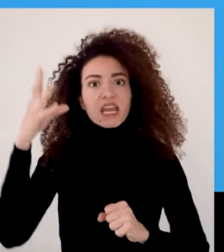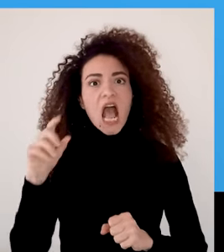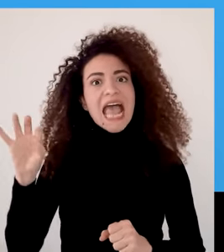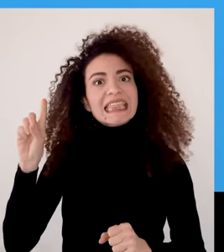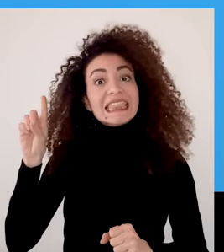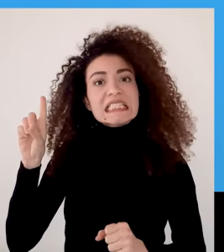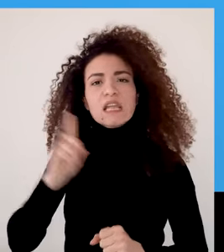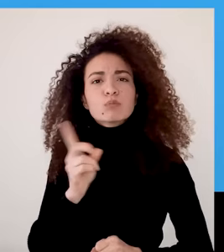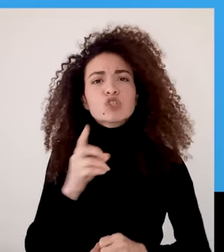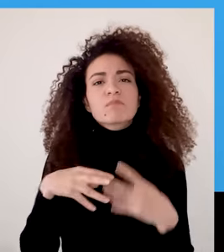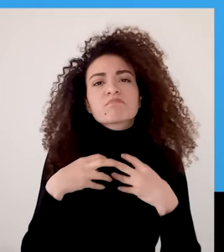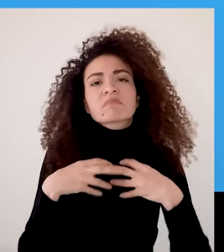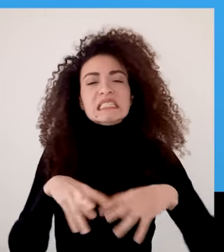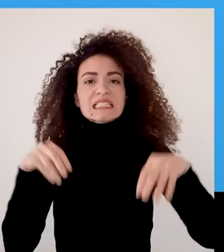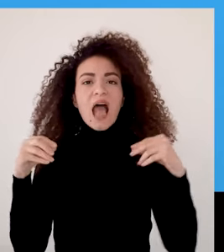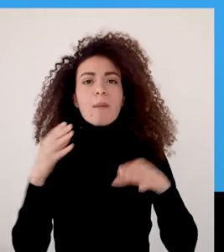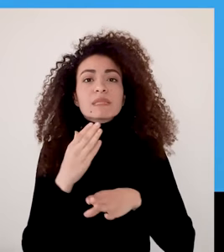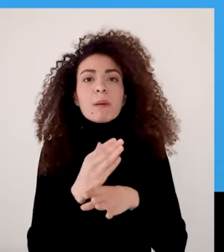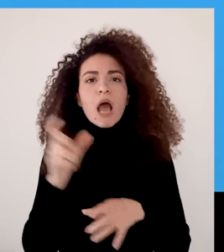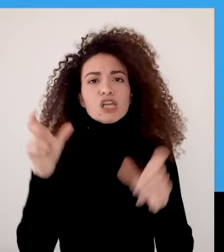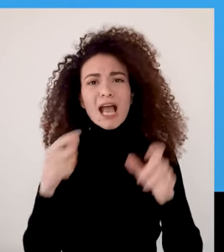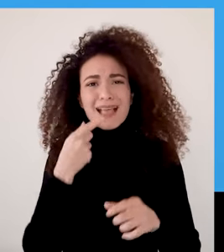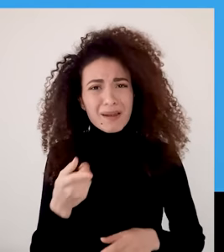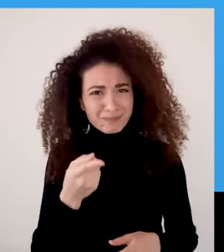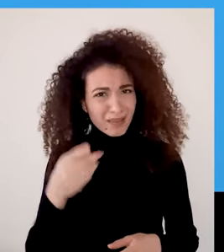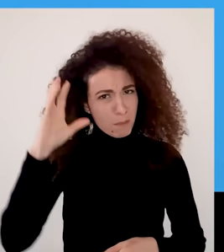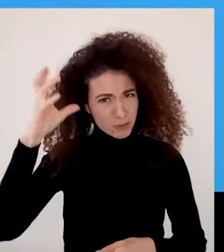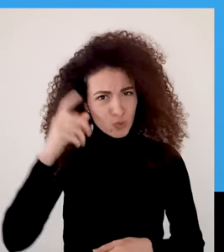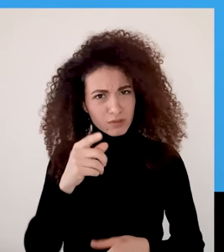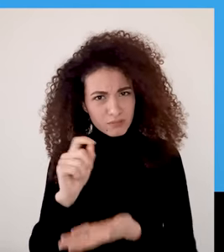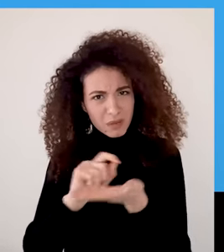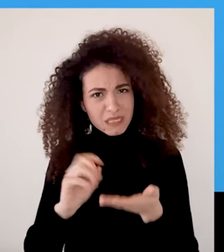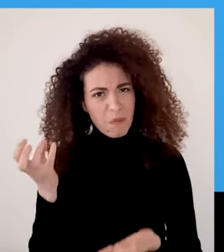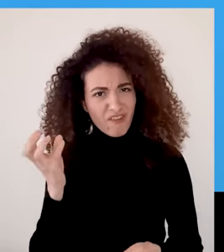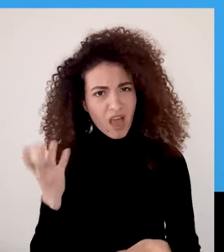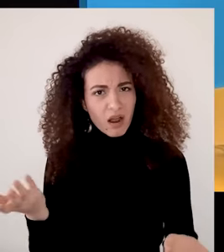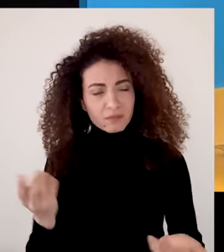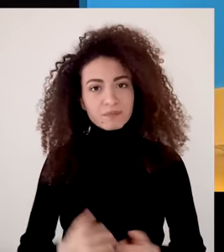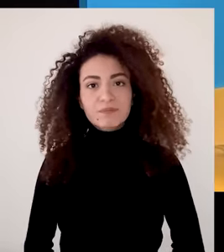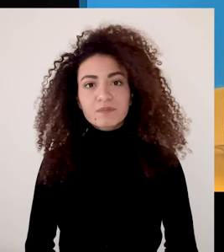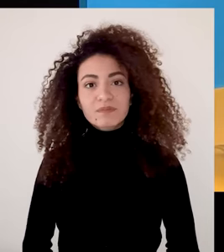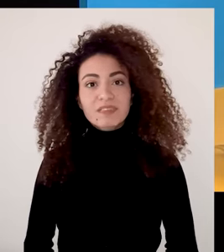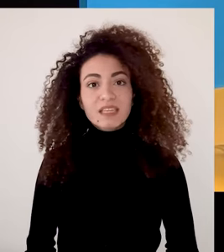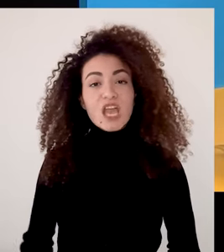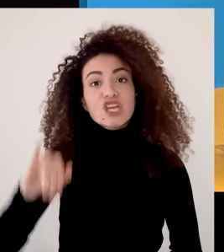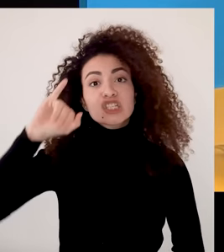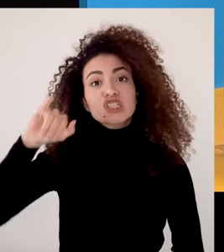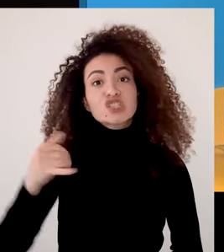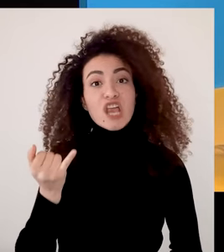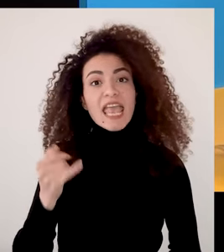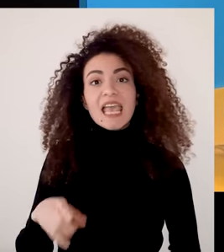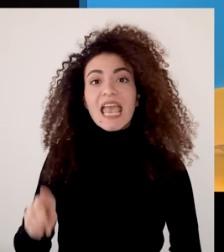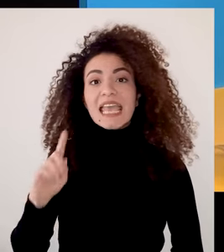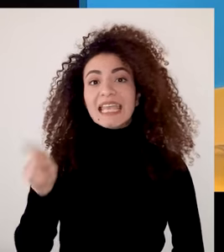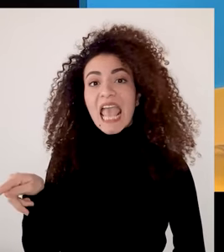بمشروع ستديوهات ديزني وما استسلم من جراء استغراب وتشكيك محيطه بأفكاره السباقة أما جيكي رولينغ مؤلفة